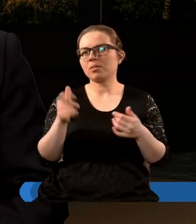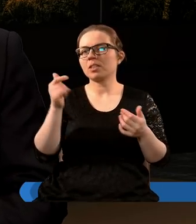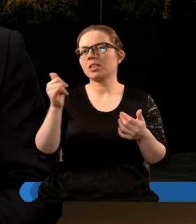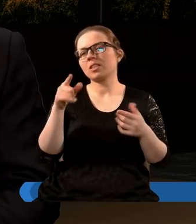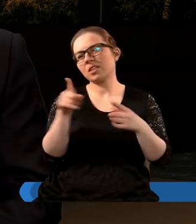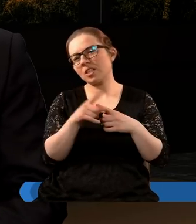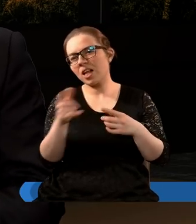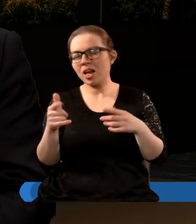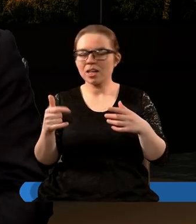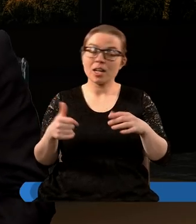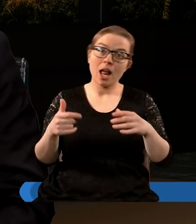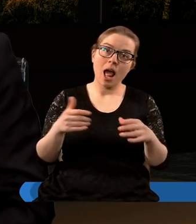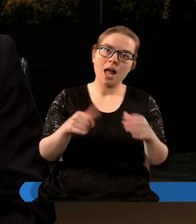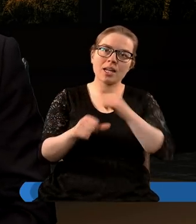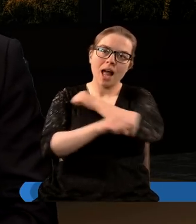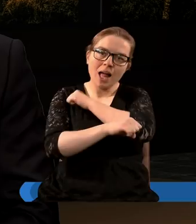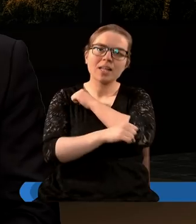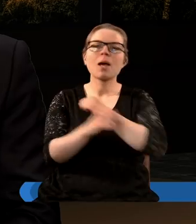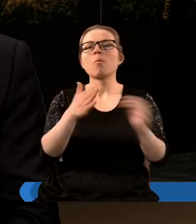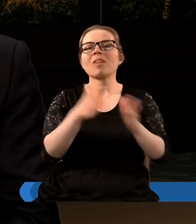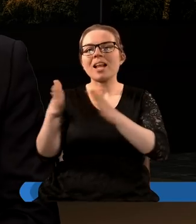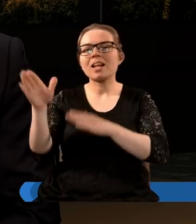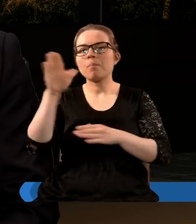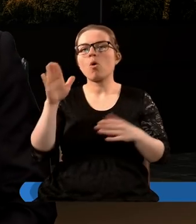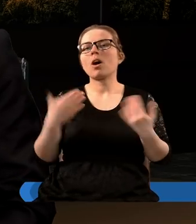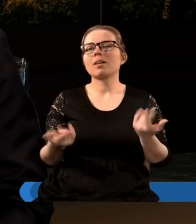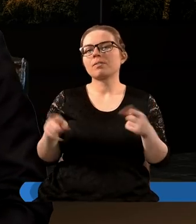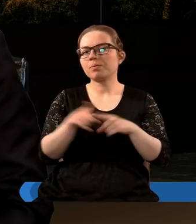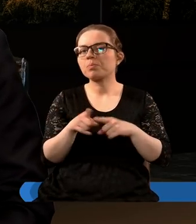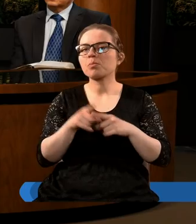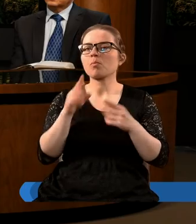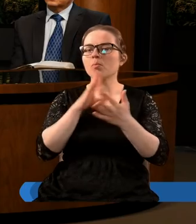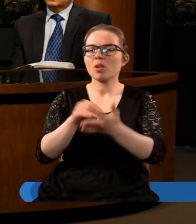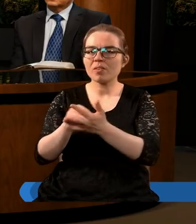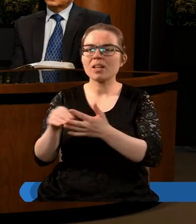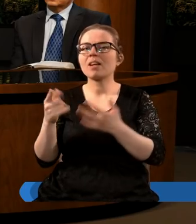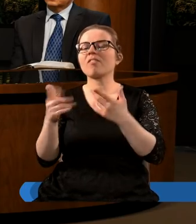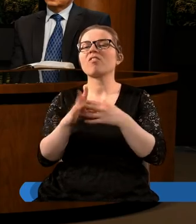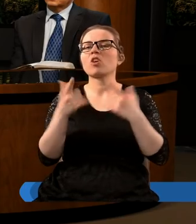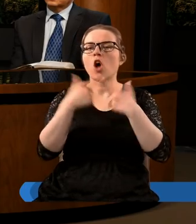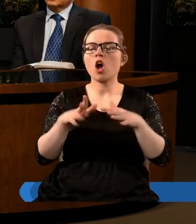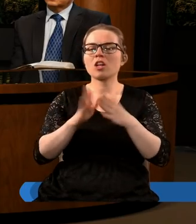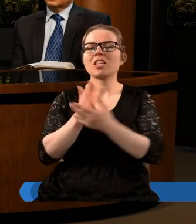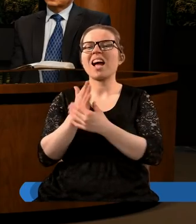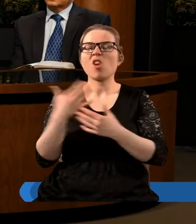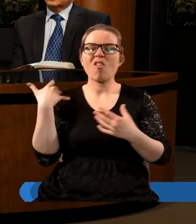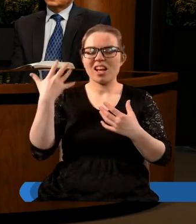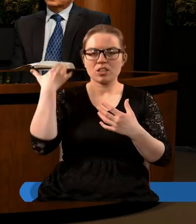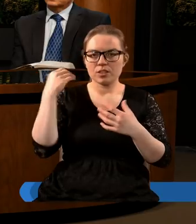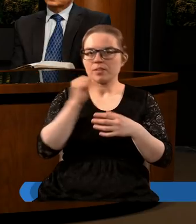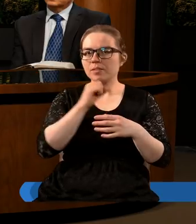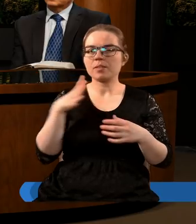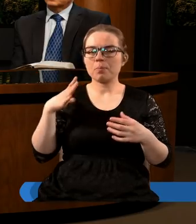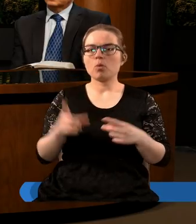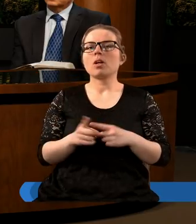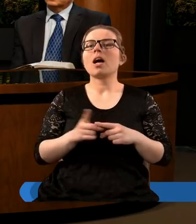za zastępców, następców Boga. To również powtarza się w kościele średniowiecznym, prawda, gdzie również